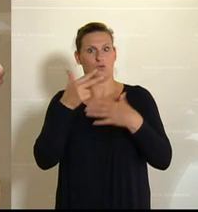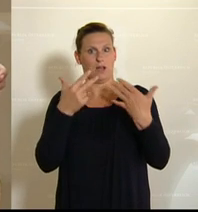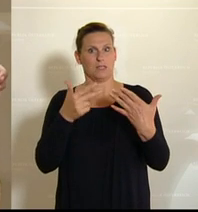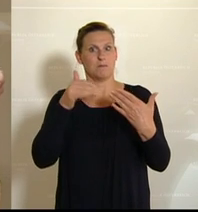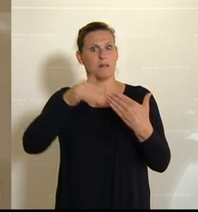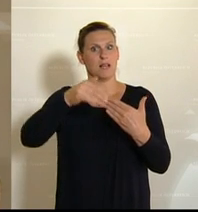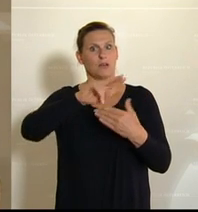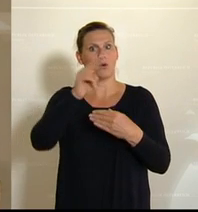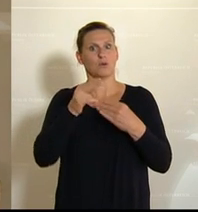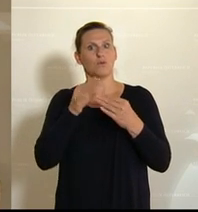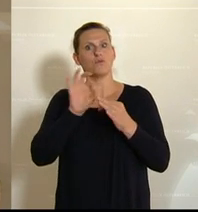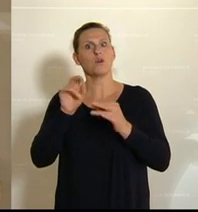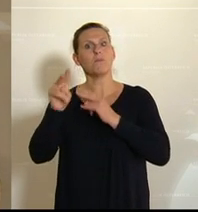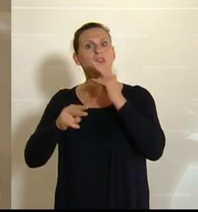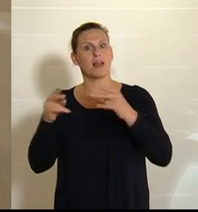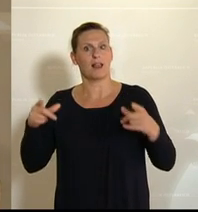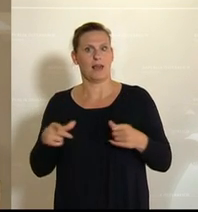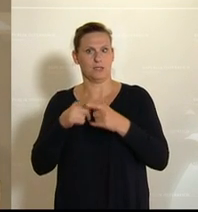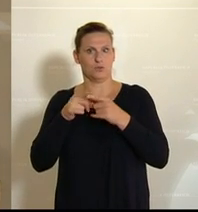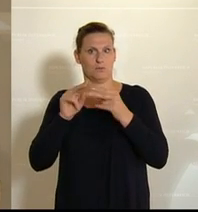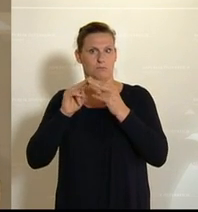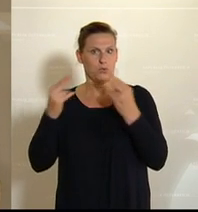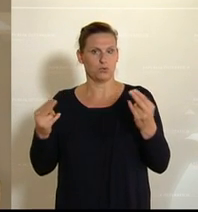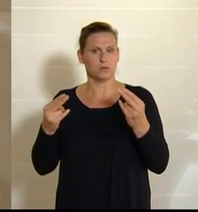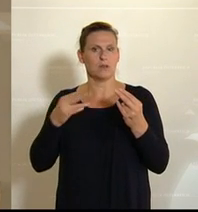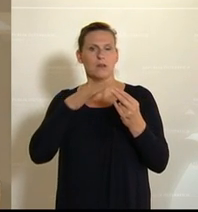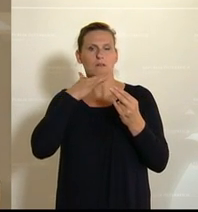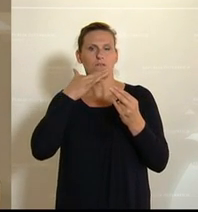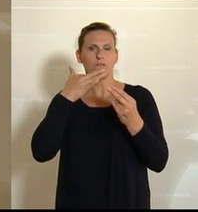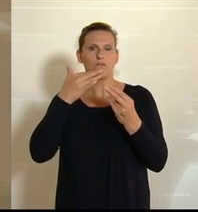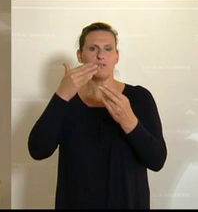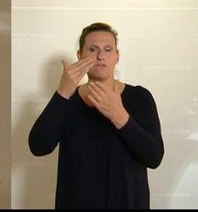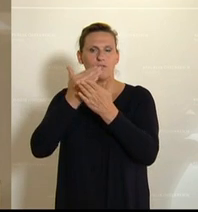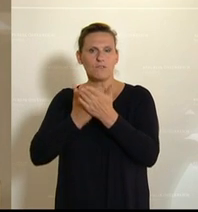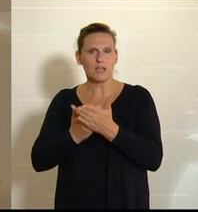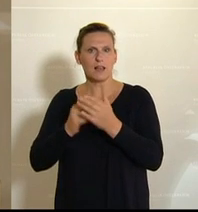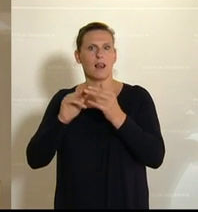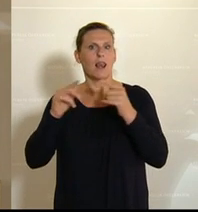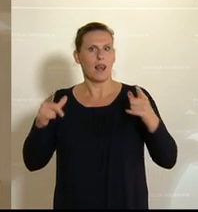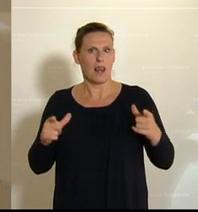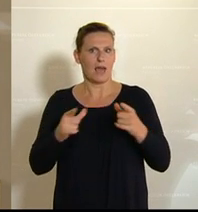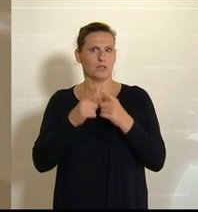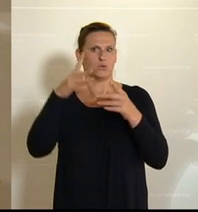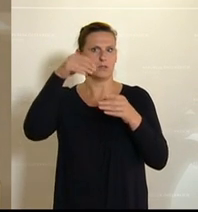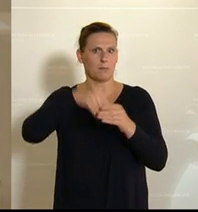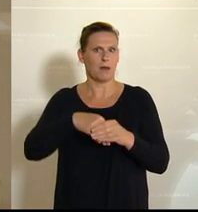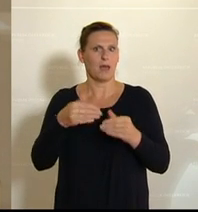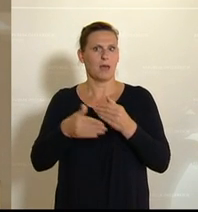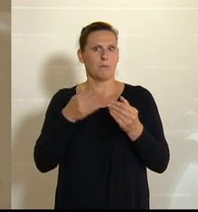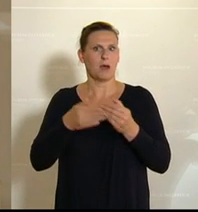entfallen auf Pflegeleistungen. Der Bund ist an einer Reihe anderer Leistungen beteiligt, wie zum Beispiel dem